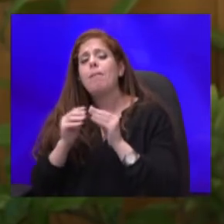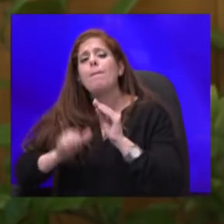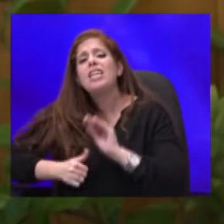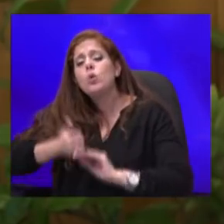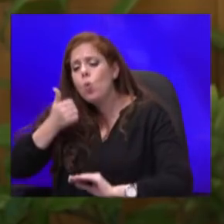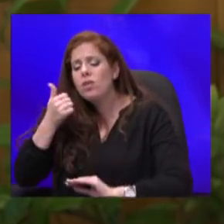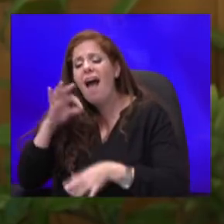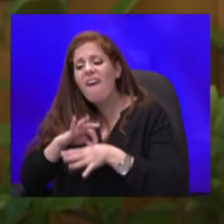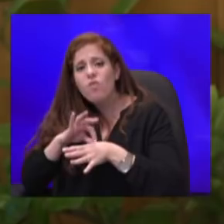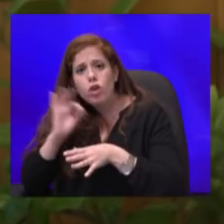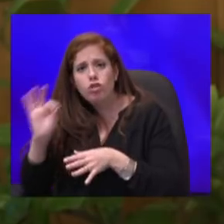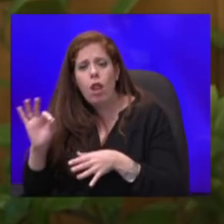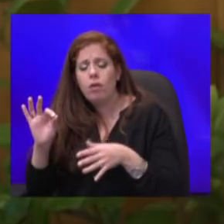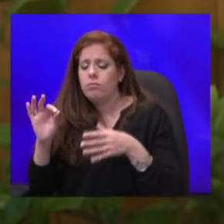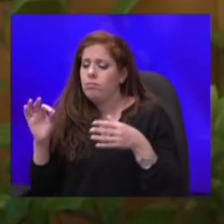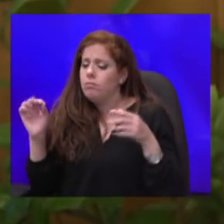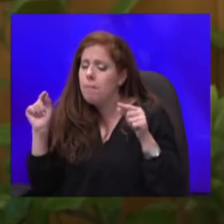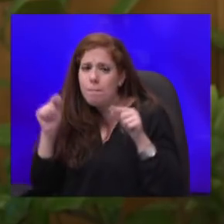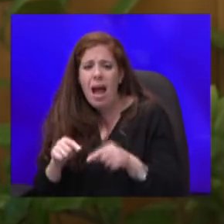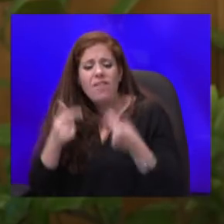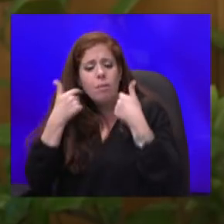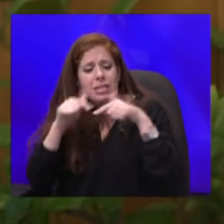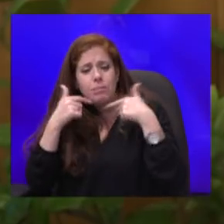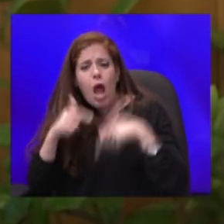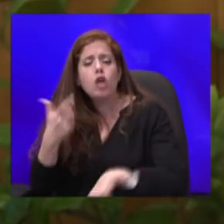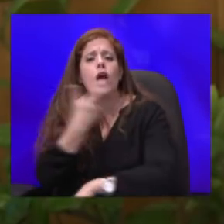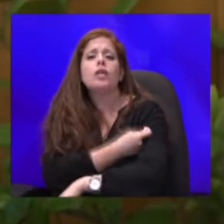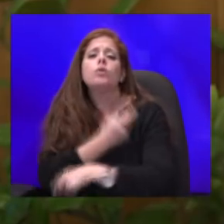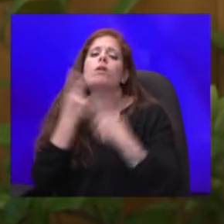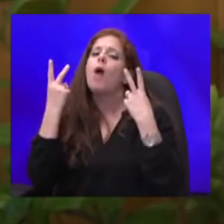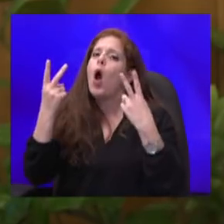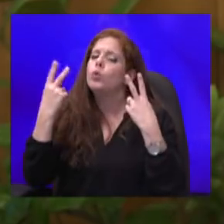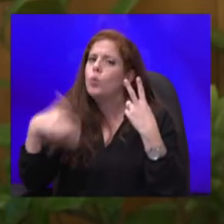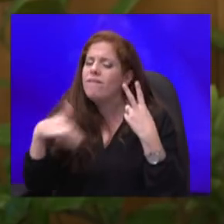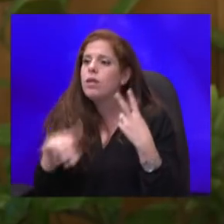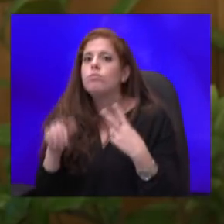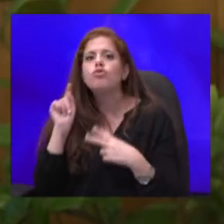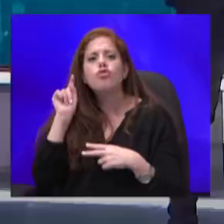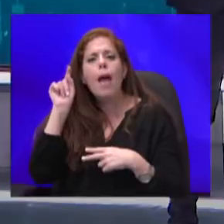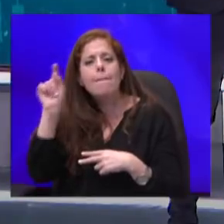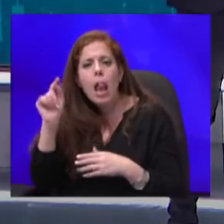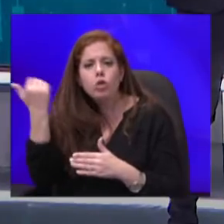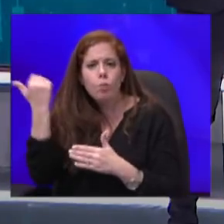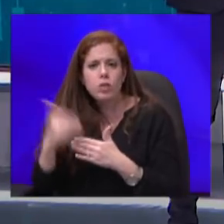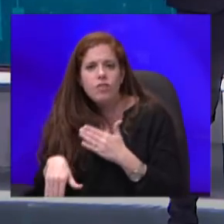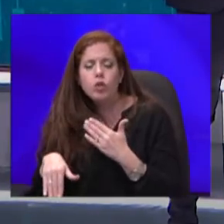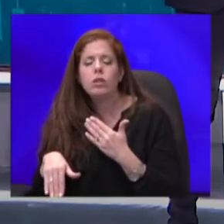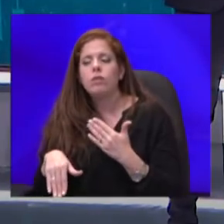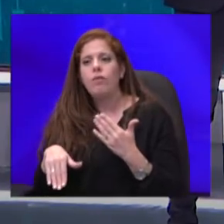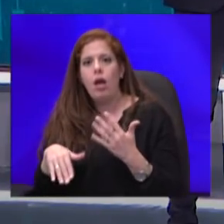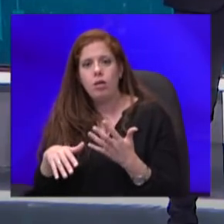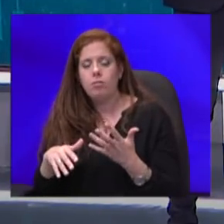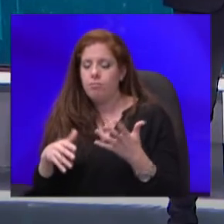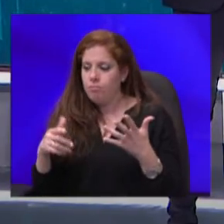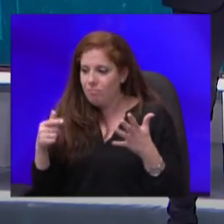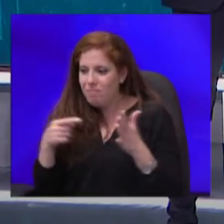ומסבירה שהחיסונים האלה מאוד מאוד חשובים, שהם אלה שבסופו של דבר יוציאו את עם ישראל מסיות הזה,